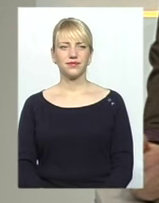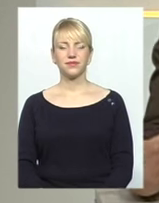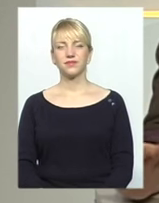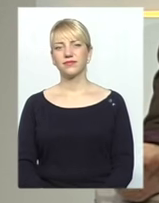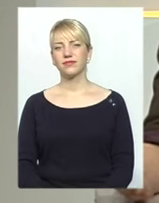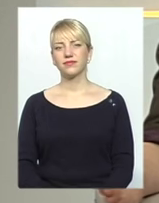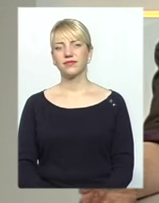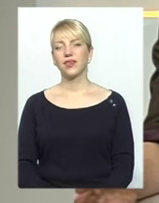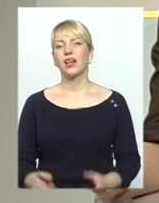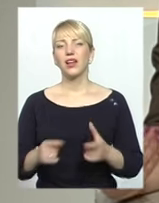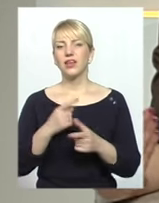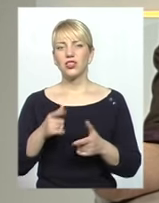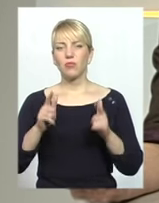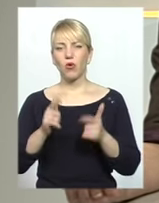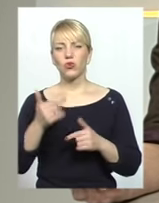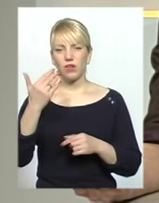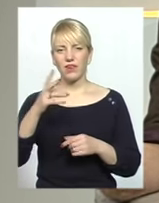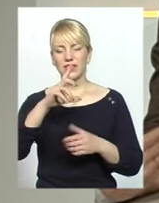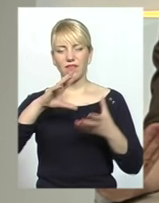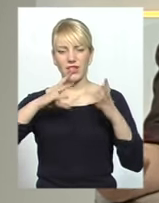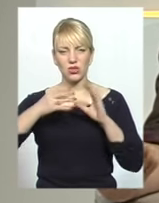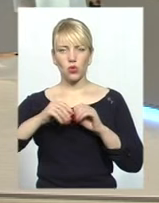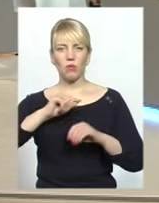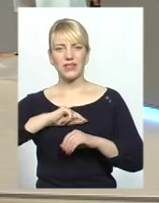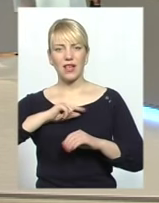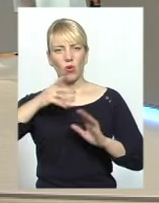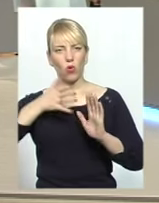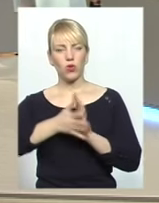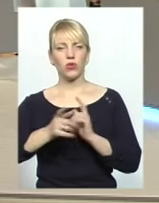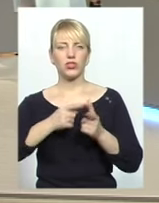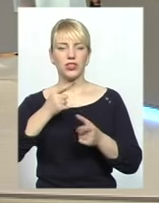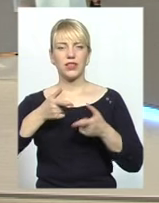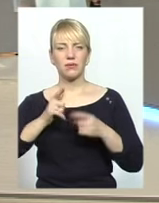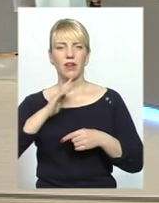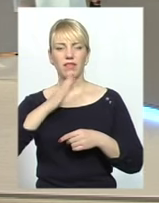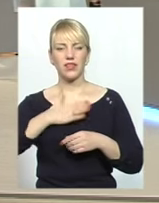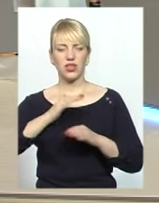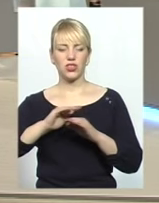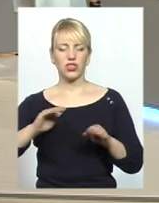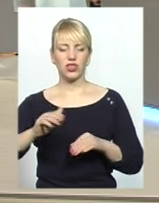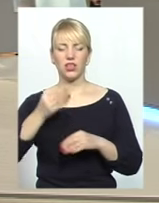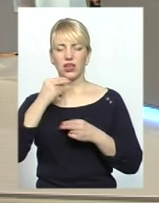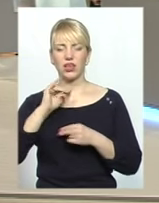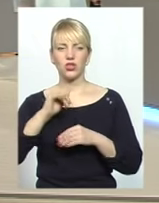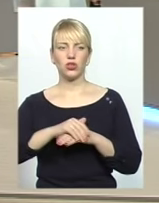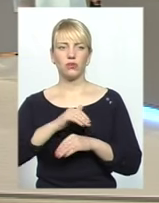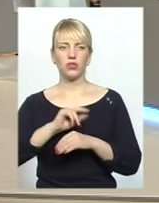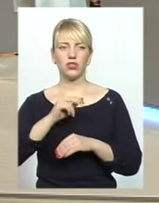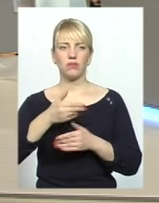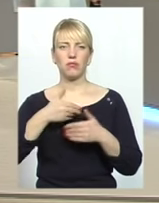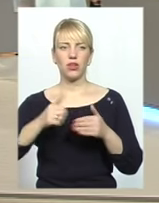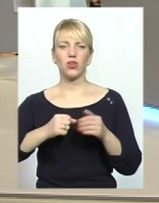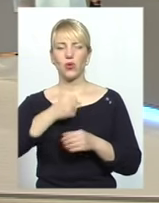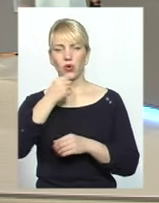От чи погоджуєтесь ви з висновками психолога? Чи насправді наші діти і кращі, і добріші за нас дорослих? Я думаю,